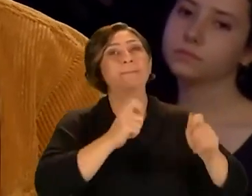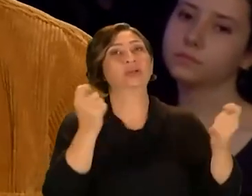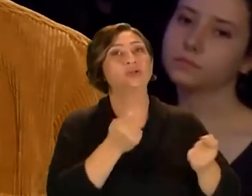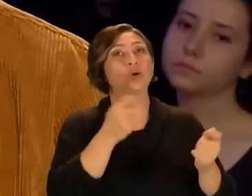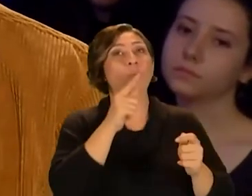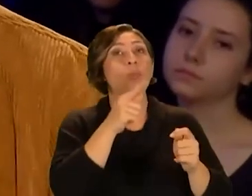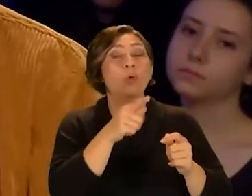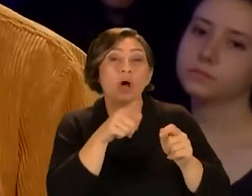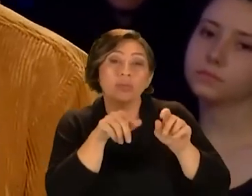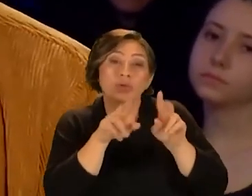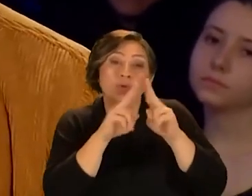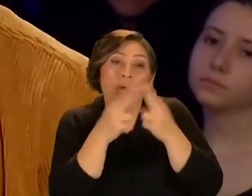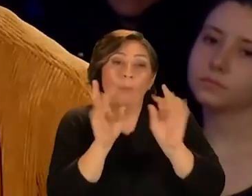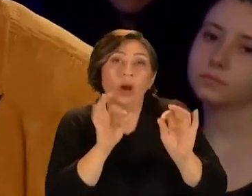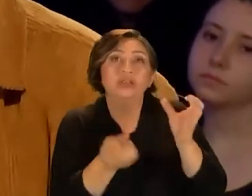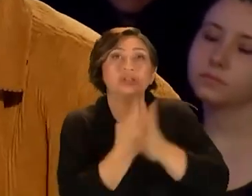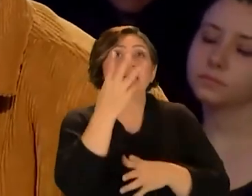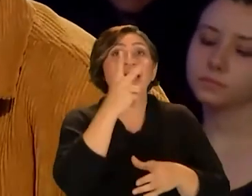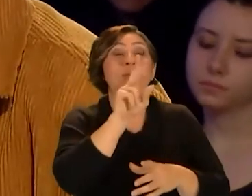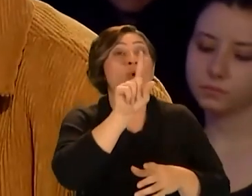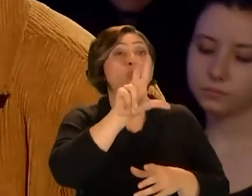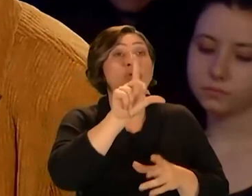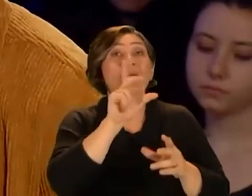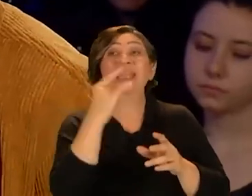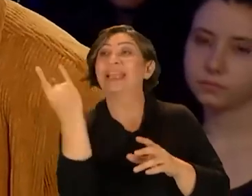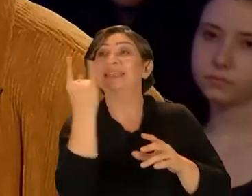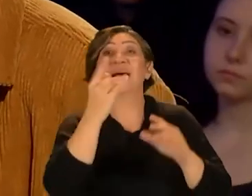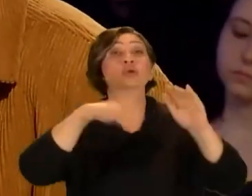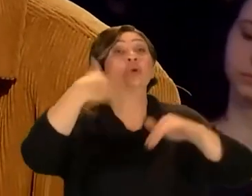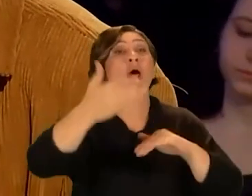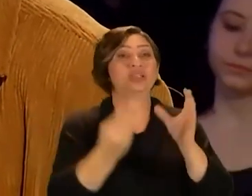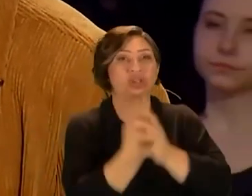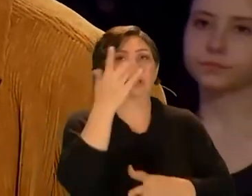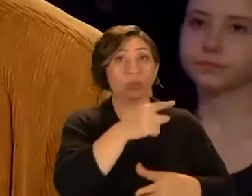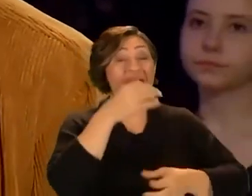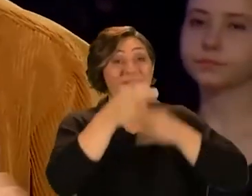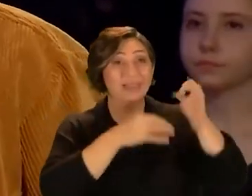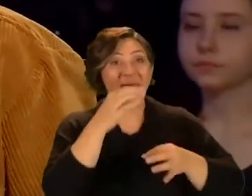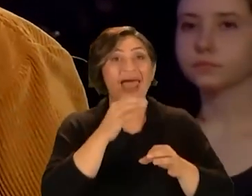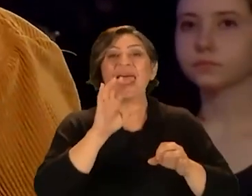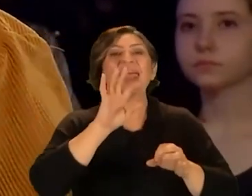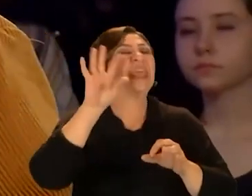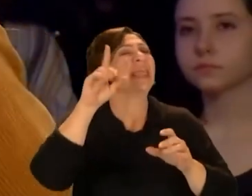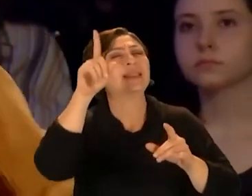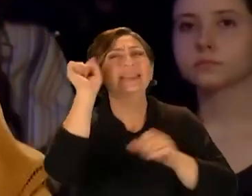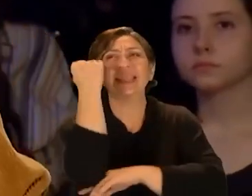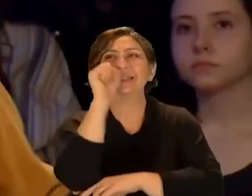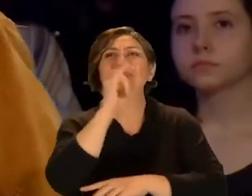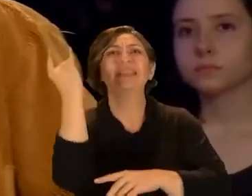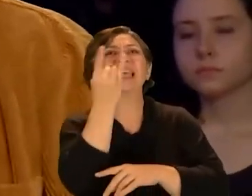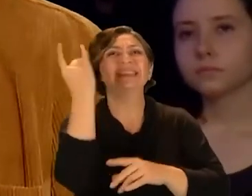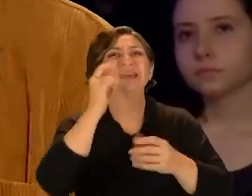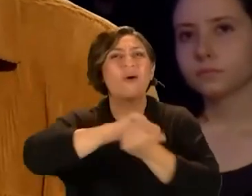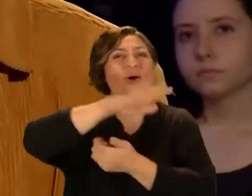yapmaya çalışıyoruz. alternatif dünya böyle çıktı. 2013'te Gezi'den sonra çıktı aslında bu ifade. Evet. Biraz. Yani Gezi'yle beraber biz